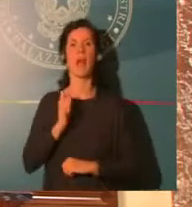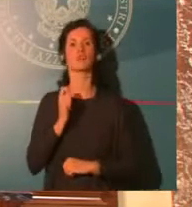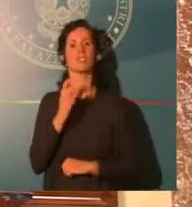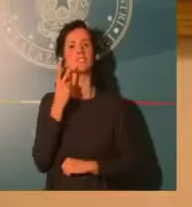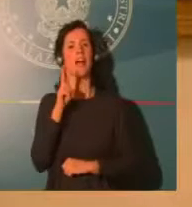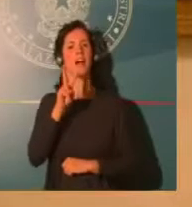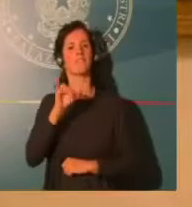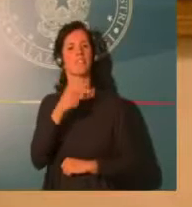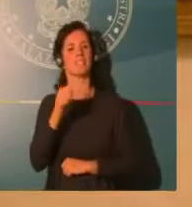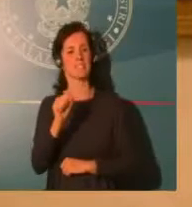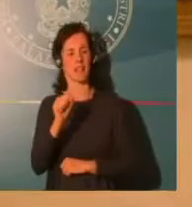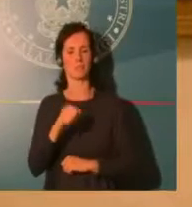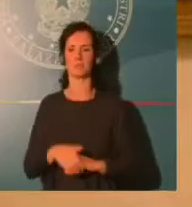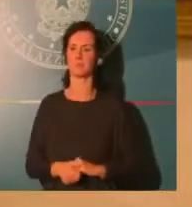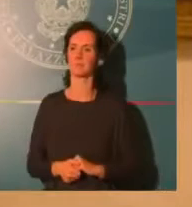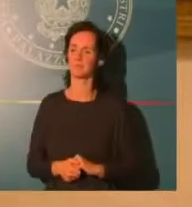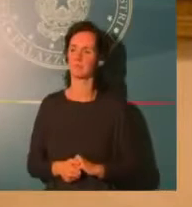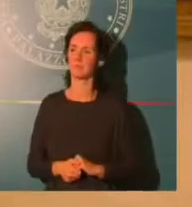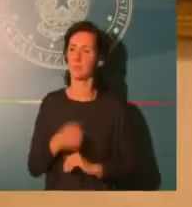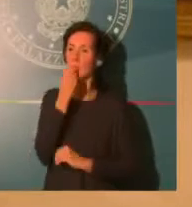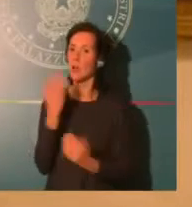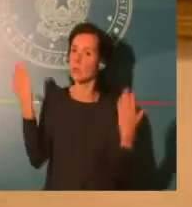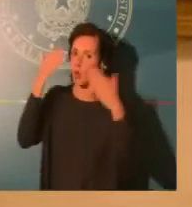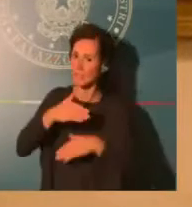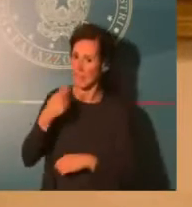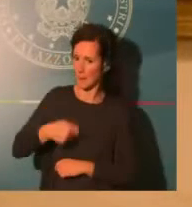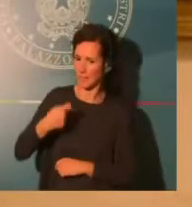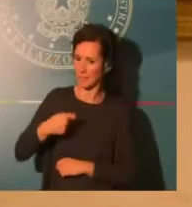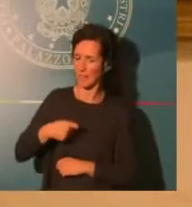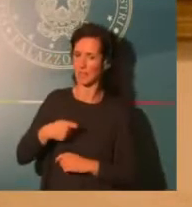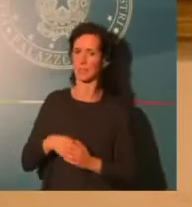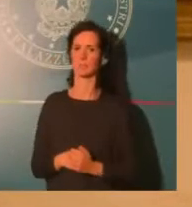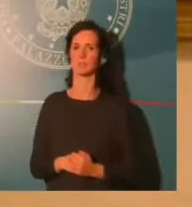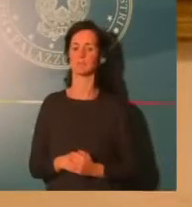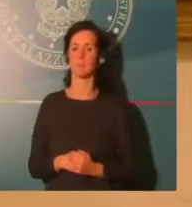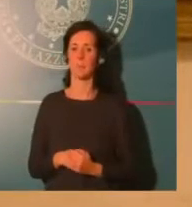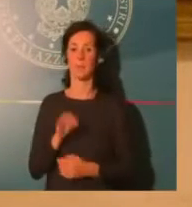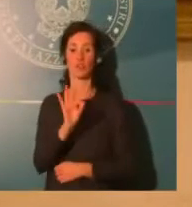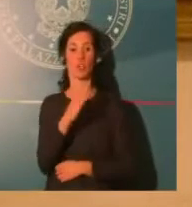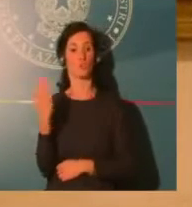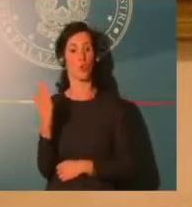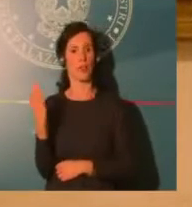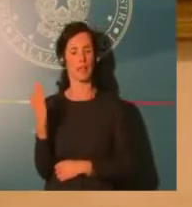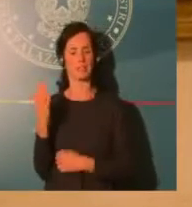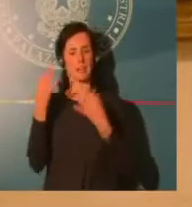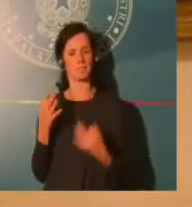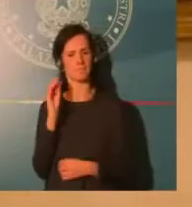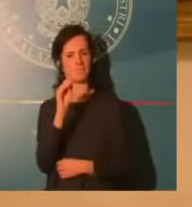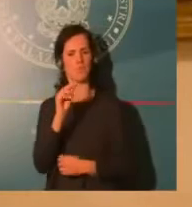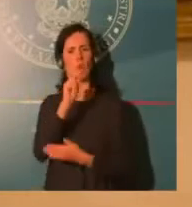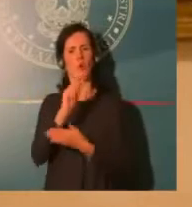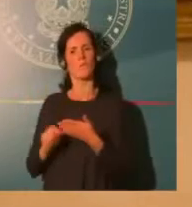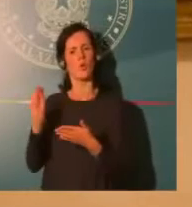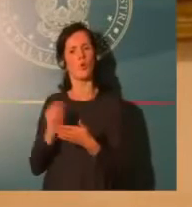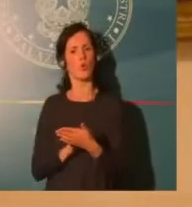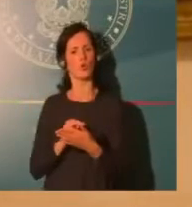ha chiesto un voto, un voto in Parlamento sulla sua relazione sul DPCM. Ecco, se lei ipotizza la possibilità di